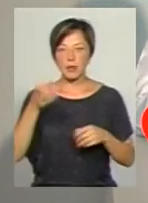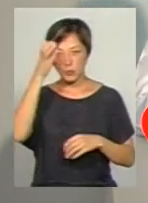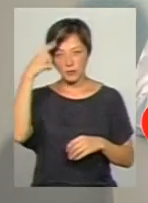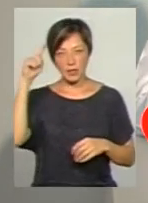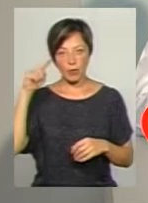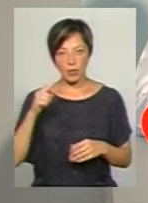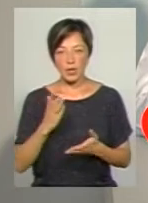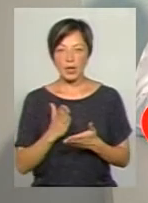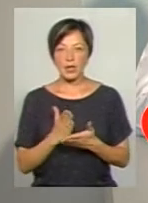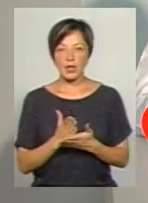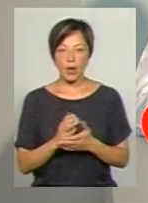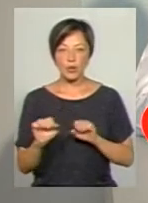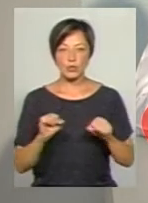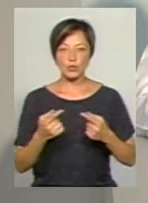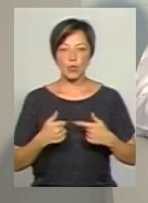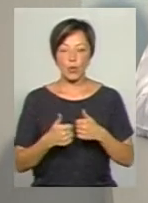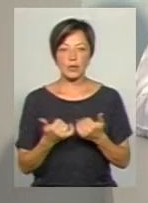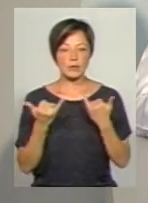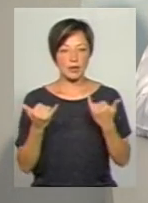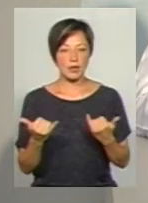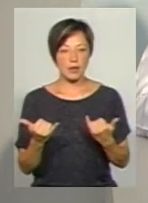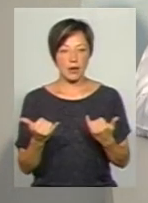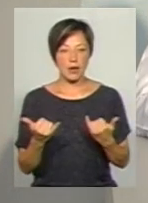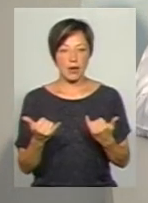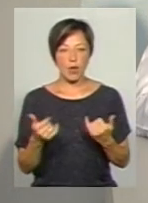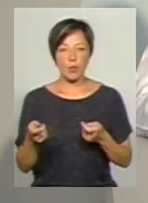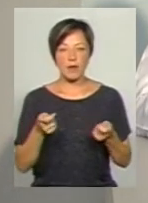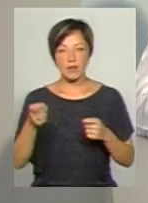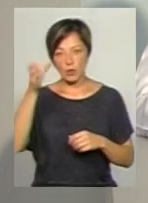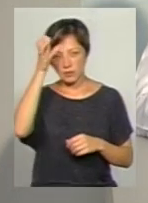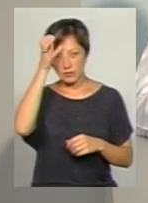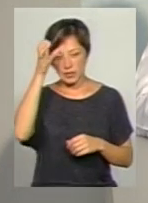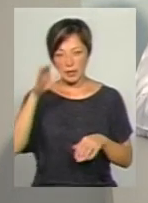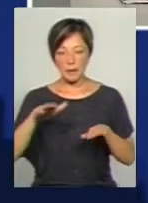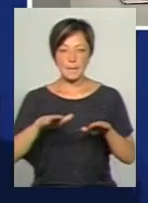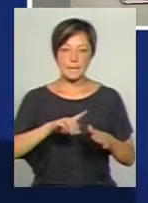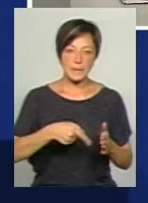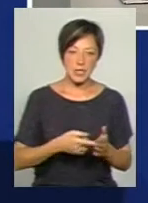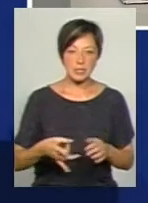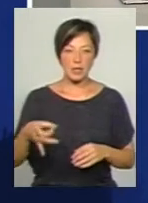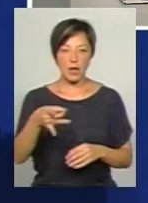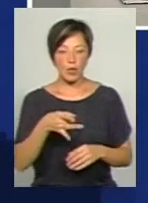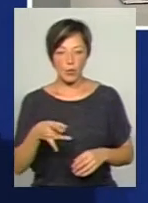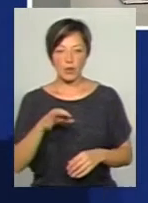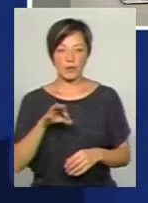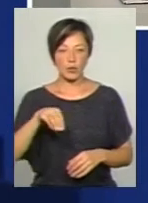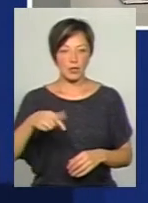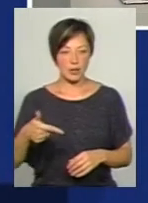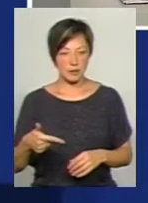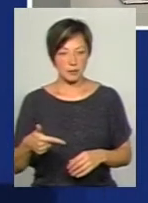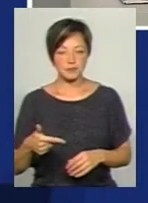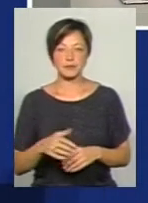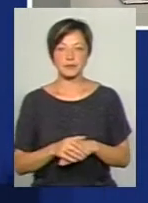науки є координуючим органом для органів управління освіти міст, районів, об'єднаних територіальних громад.